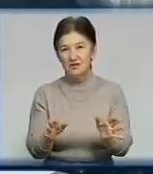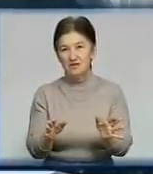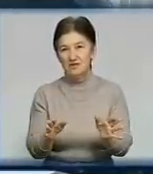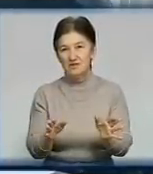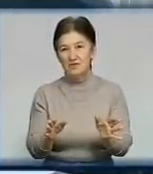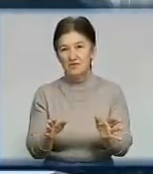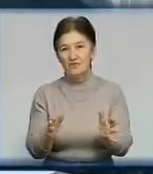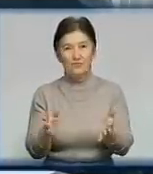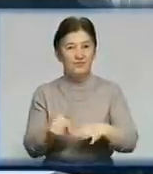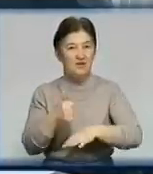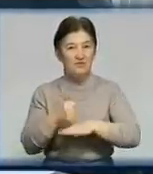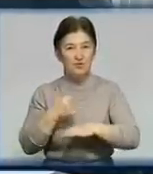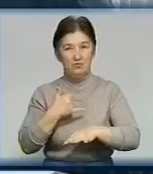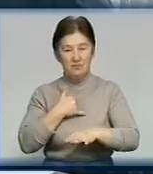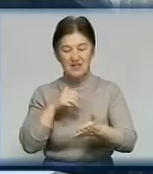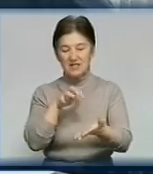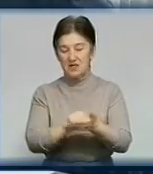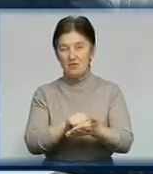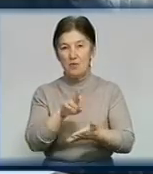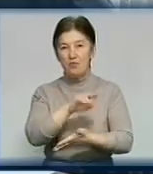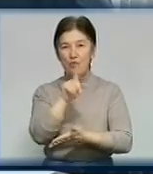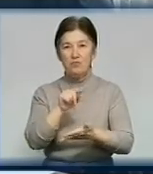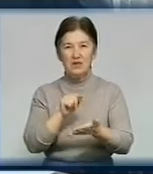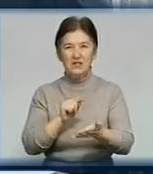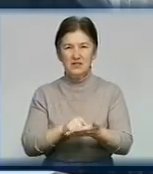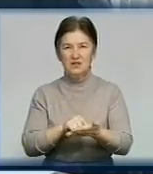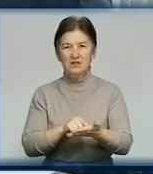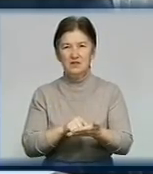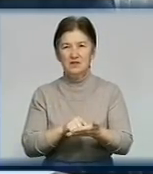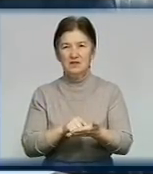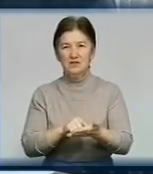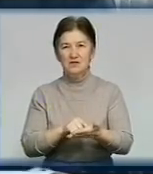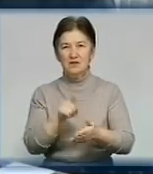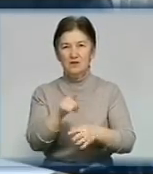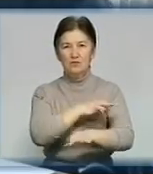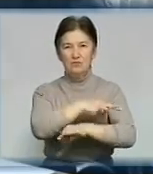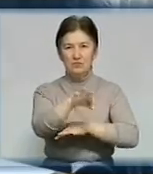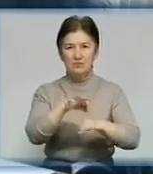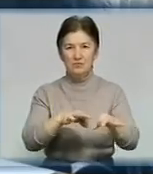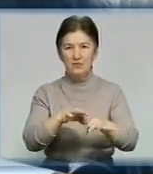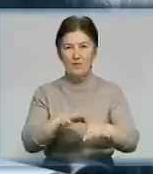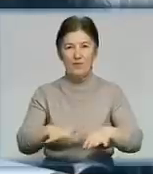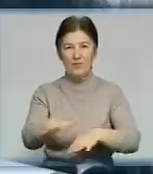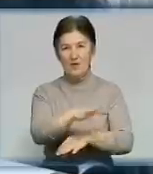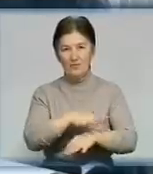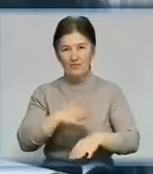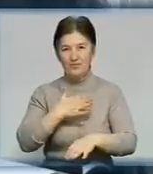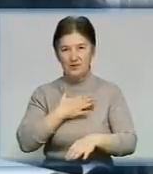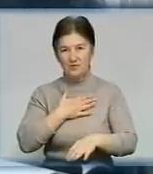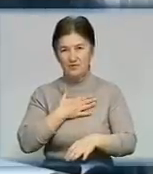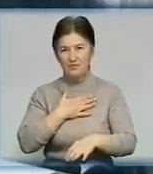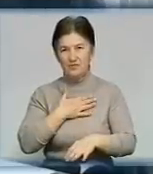Я не знаю. Ну, в основному ми займалися цими питаннями по питанням про Огновський проєкт і програма, по нашій обласній програмі,